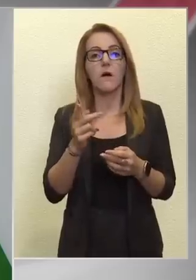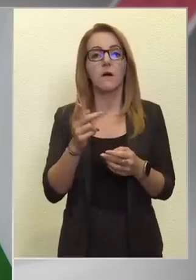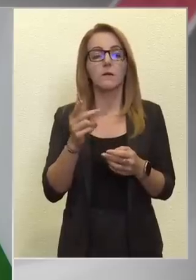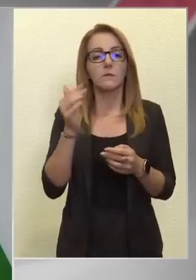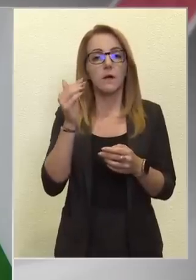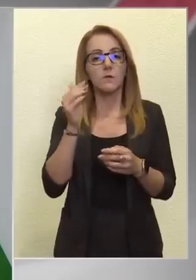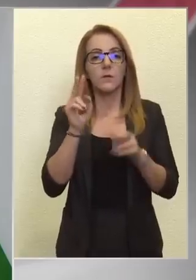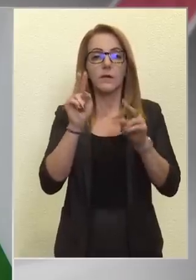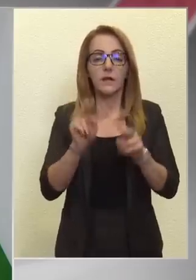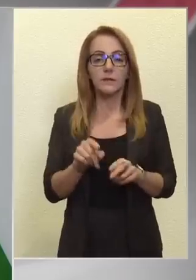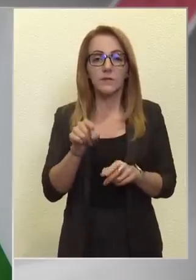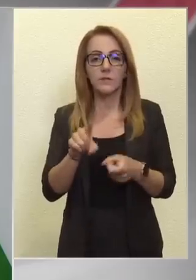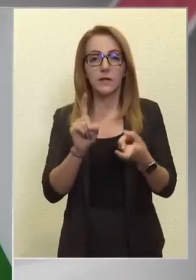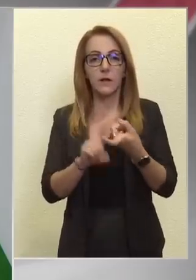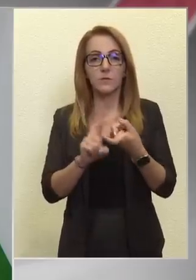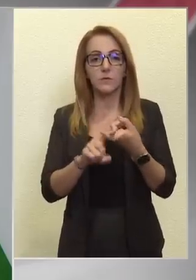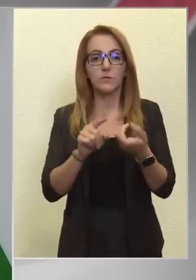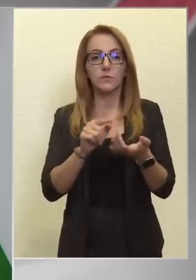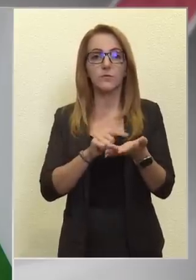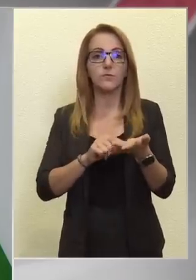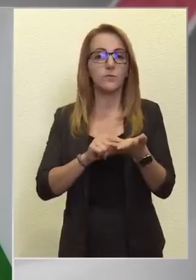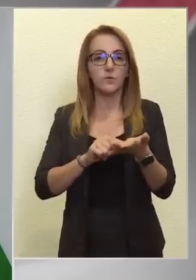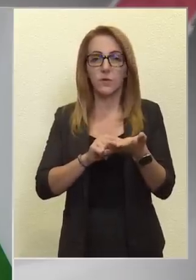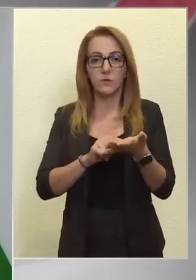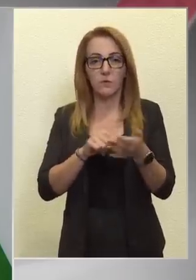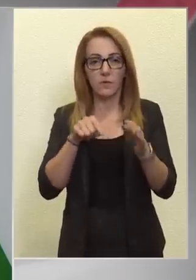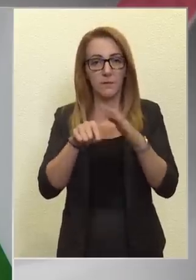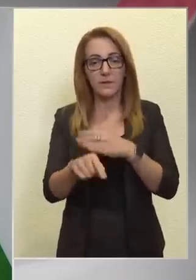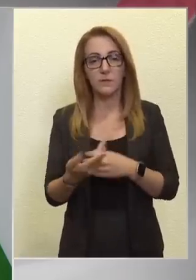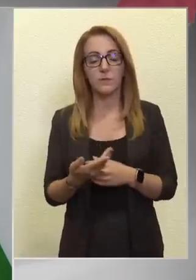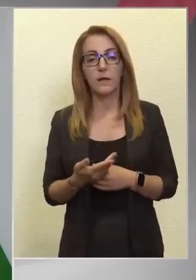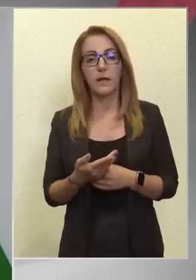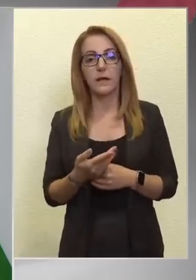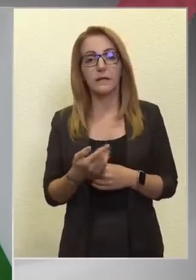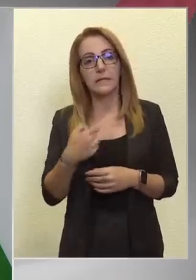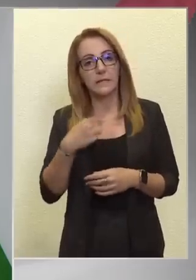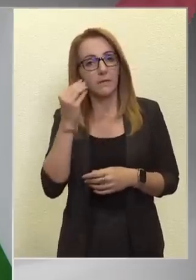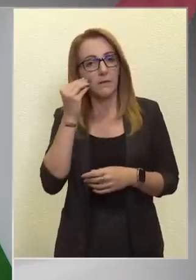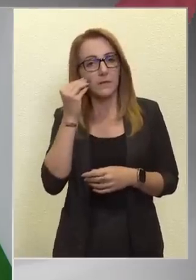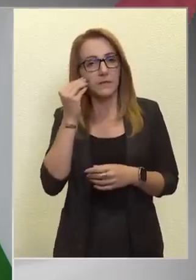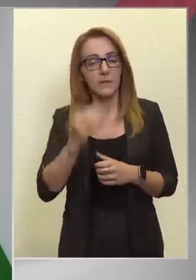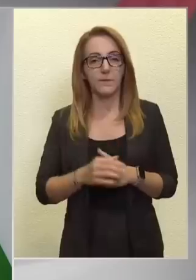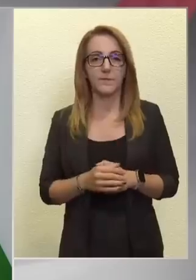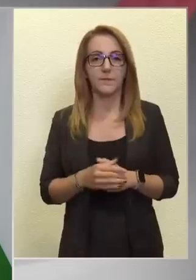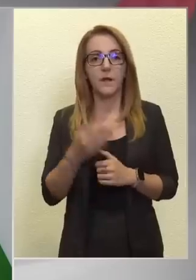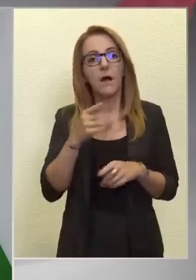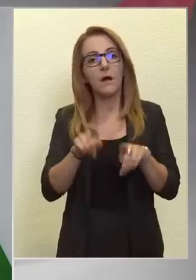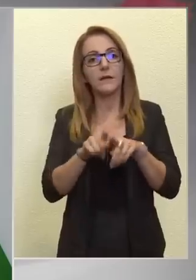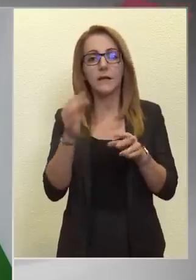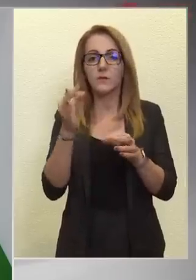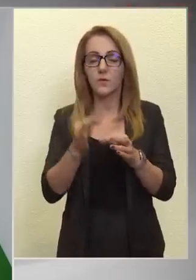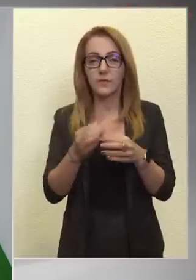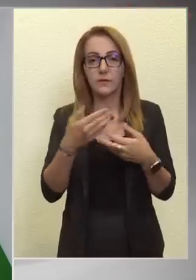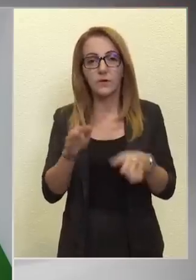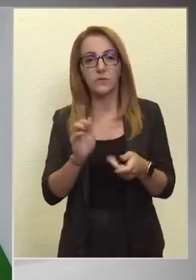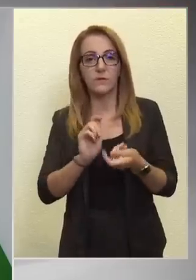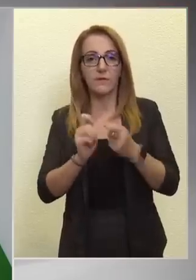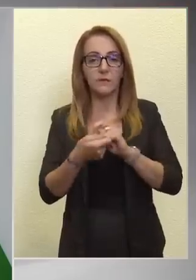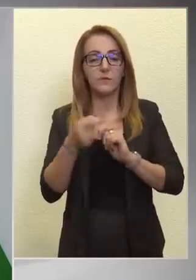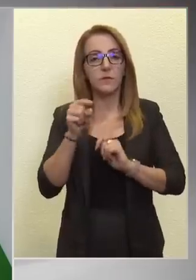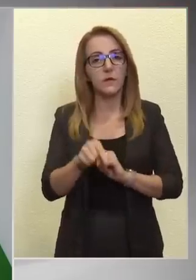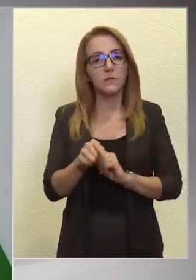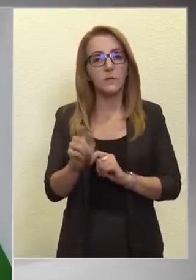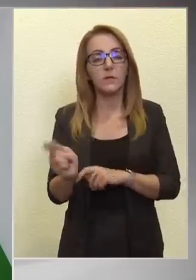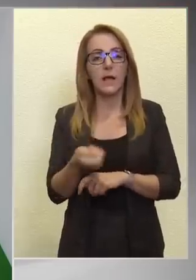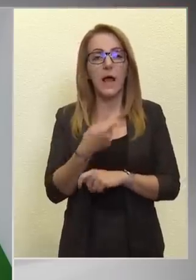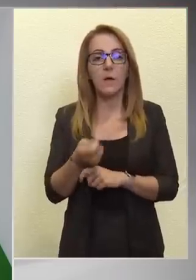realitás, de mi ezzel kapcsolatos jóslatokba nem bocsátkoztunk. Legalábbis én nem emlékszem ilyenre. De ha ilyen történt, azt sem változtat azon, hogy